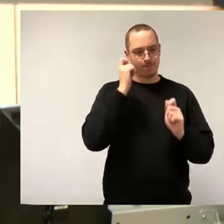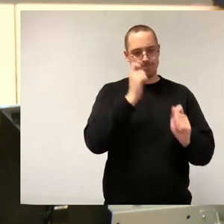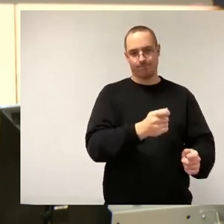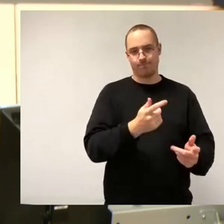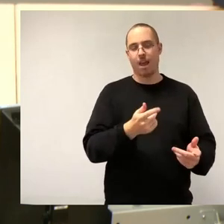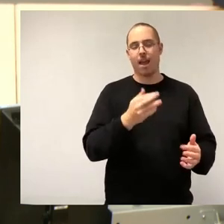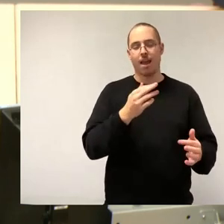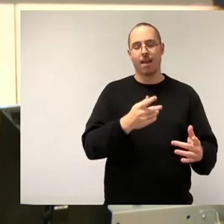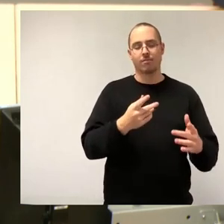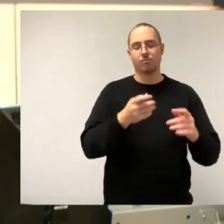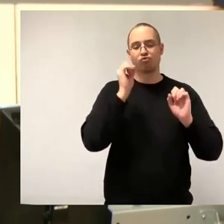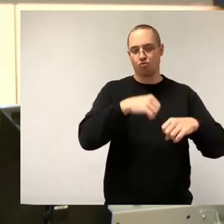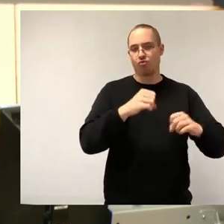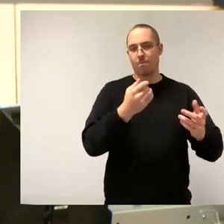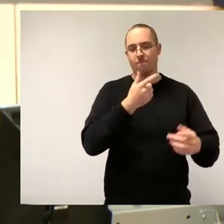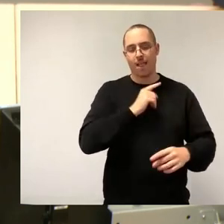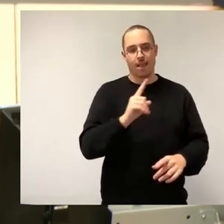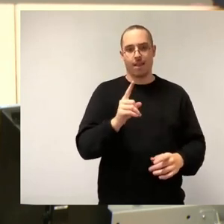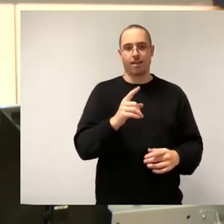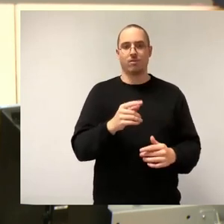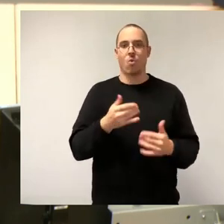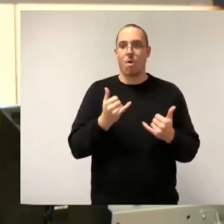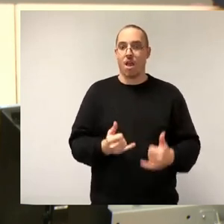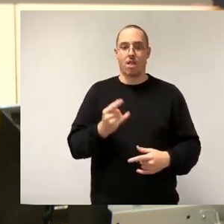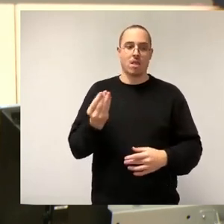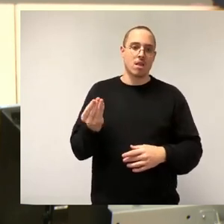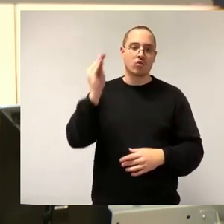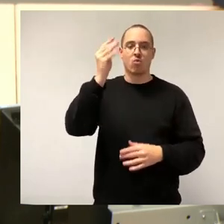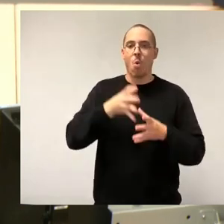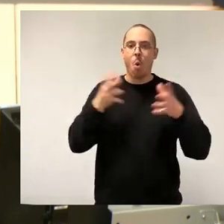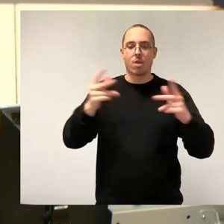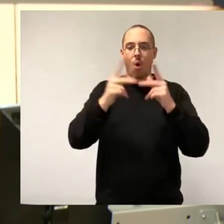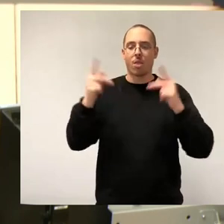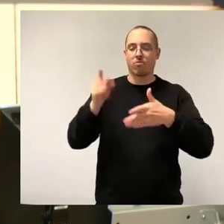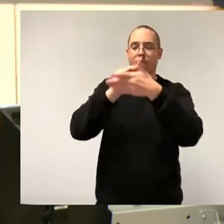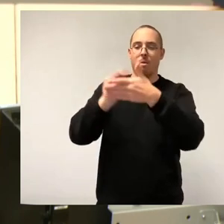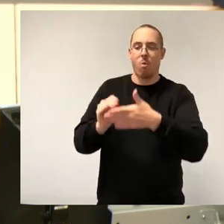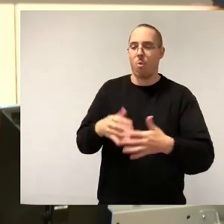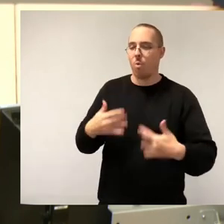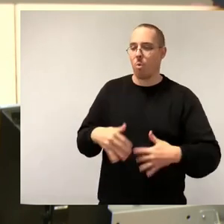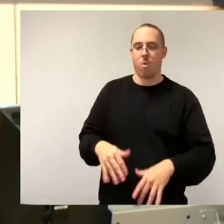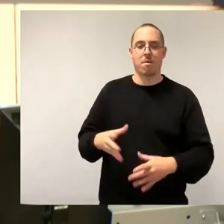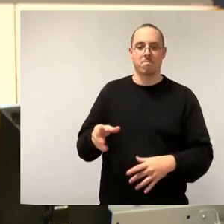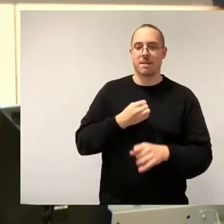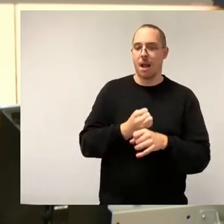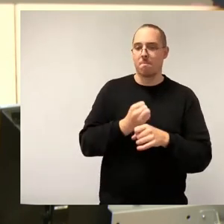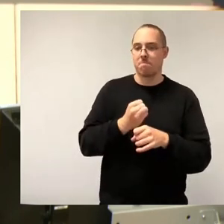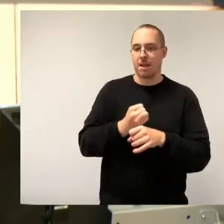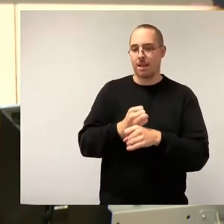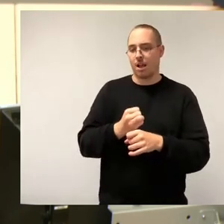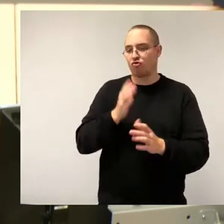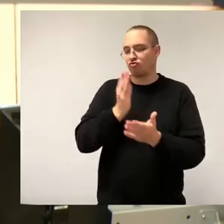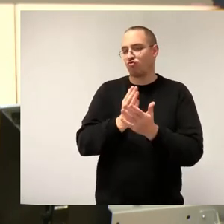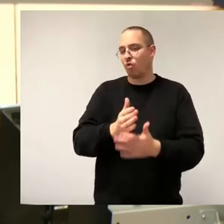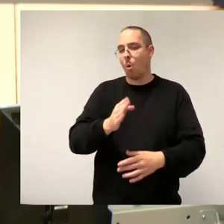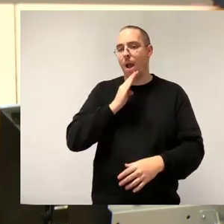Wirtschaftsförderung noch große Konzepte schreiben, da Mitarbeiterkapazitäten binden, um jetzt da noch viele Seiten Papier zu